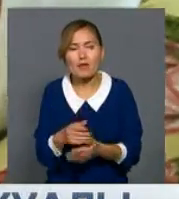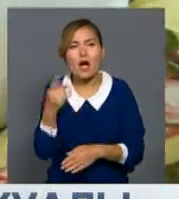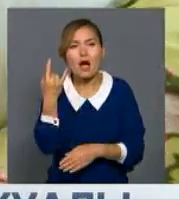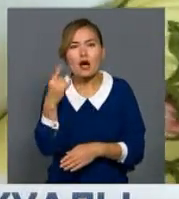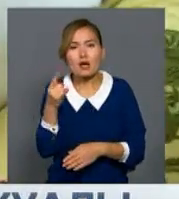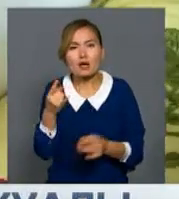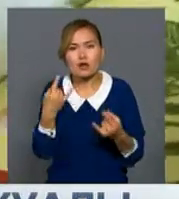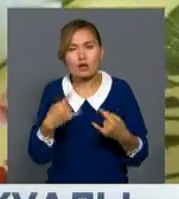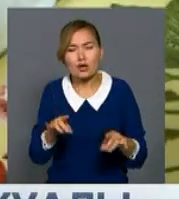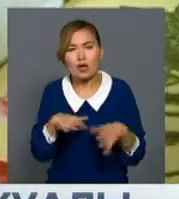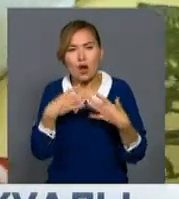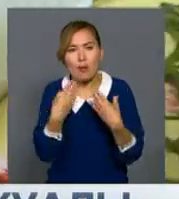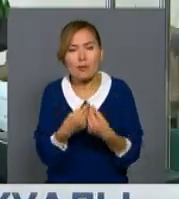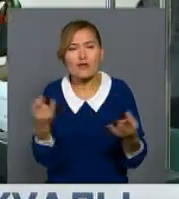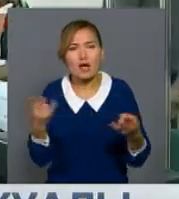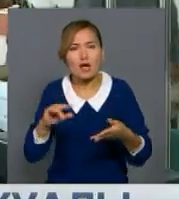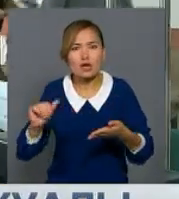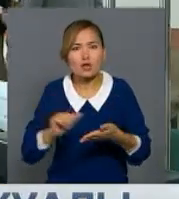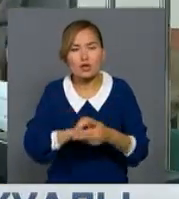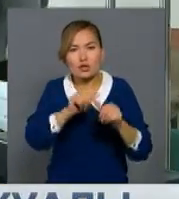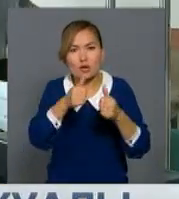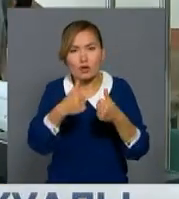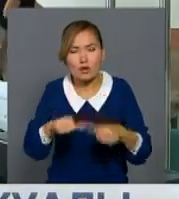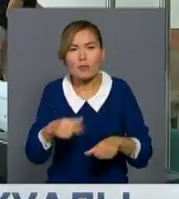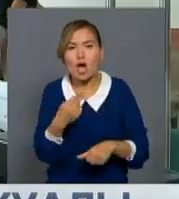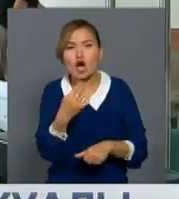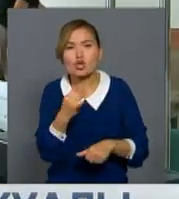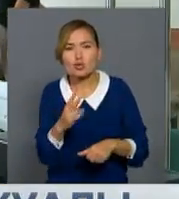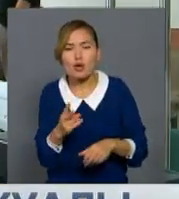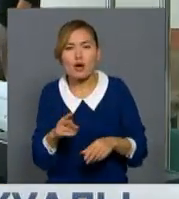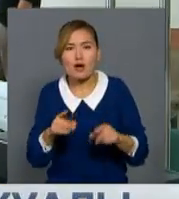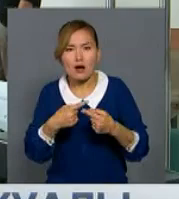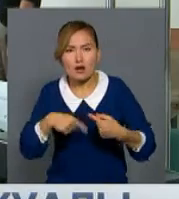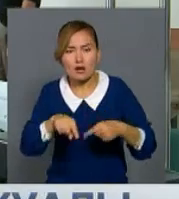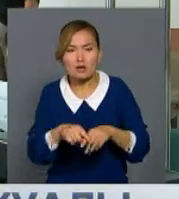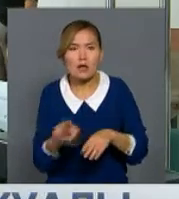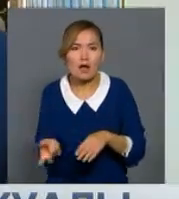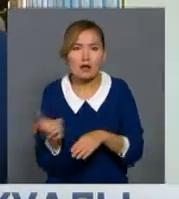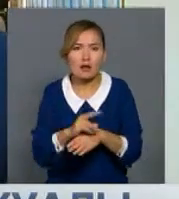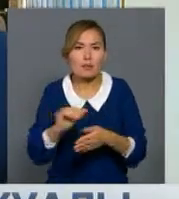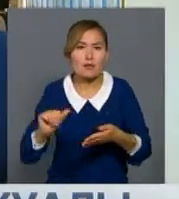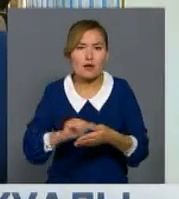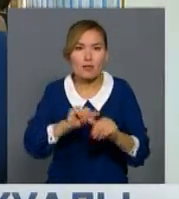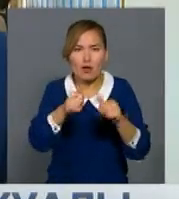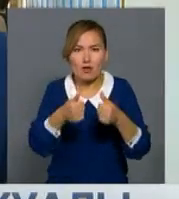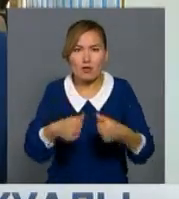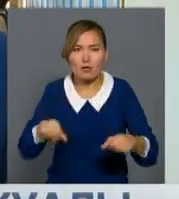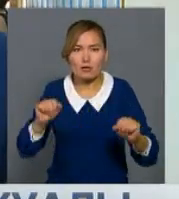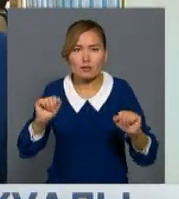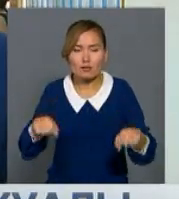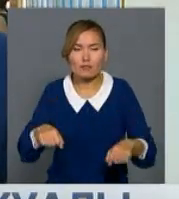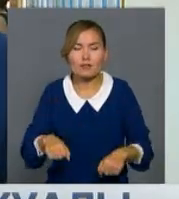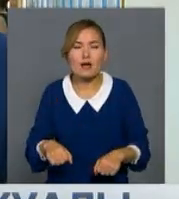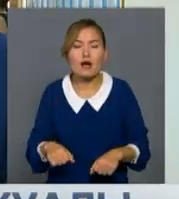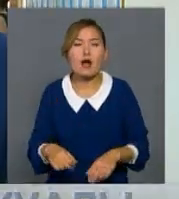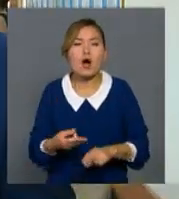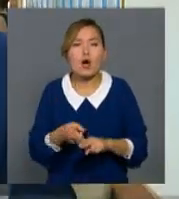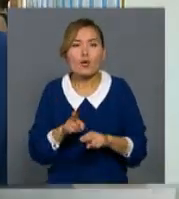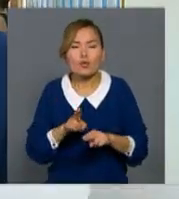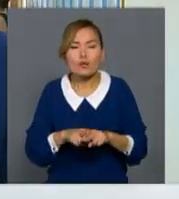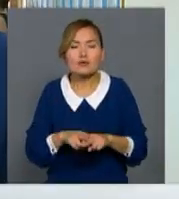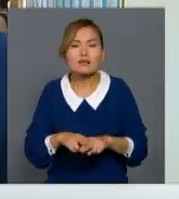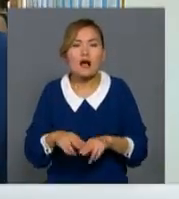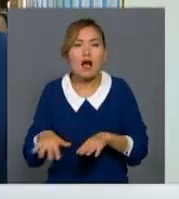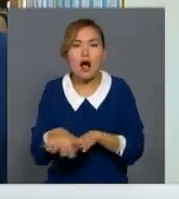болған отбасы қажет құжаттарды қалқа қызмет көрсеті орталықтарында ресімдей алады. Қалқа қызмет көрсеті